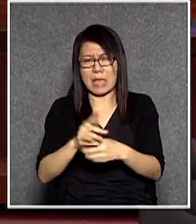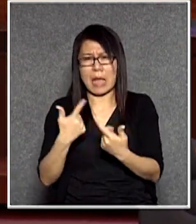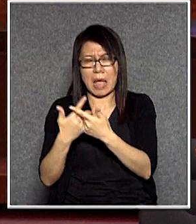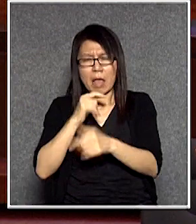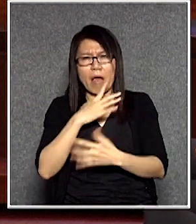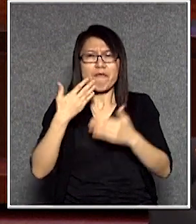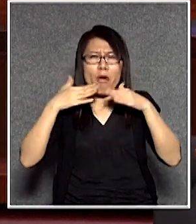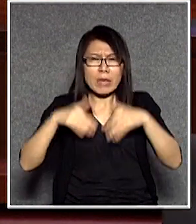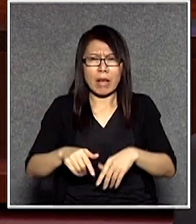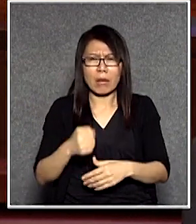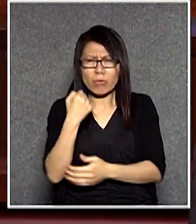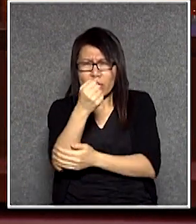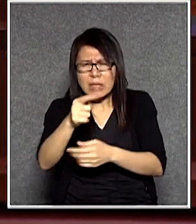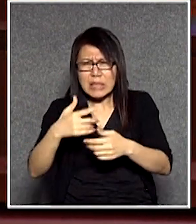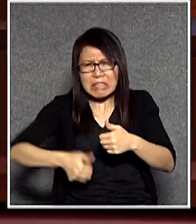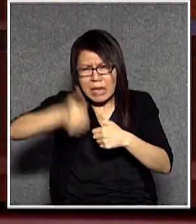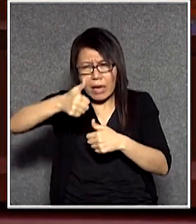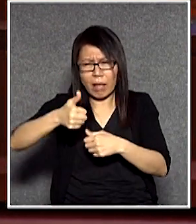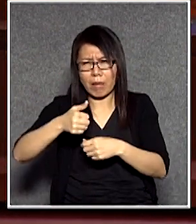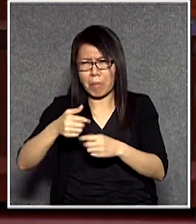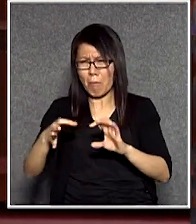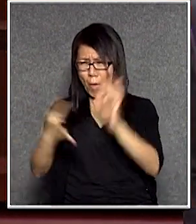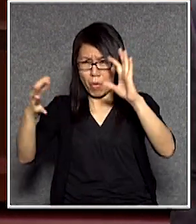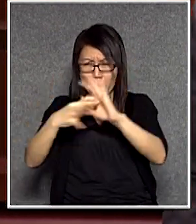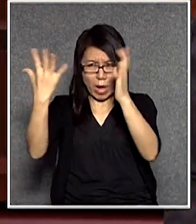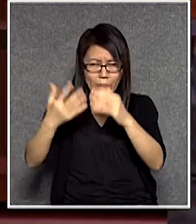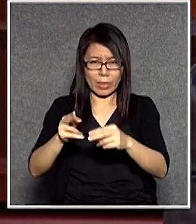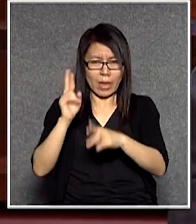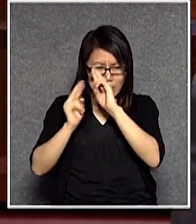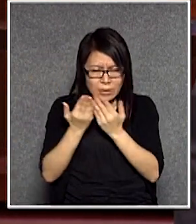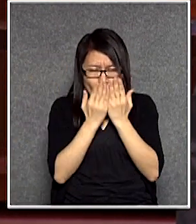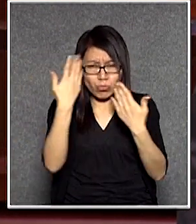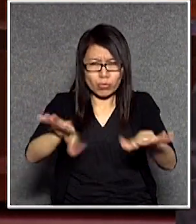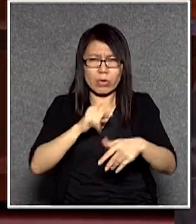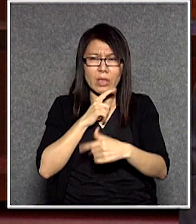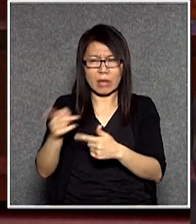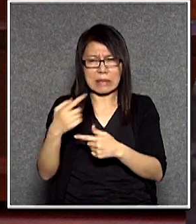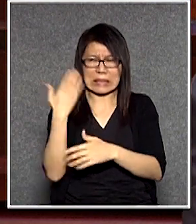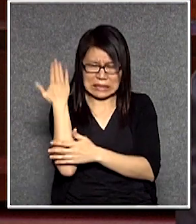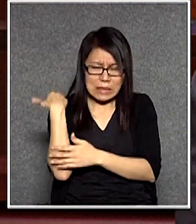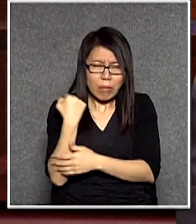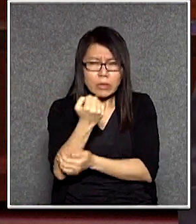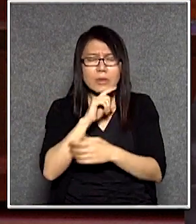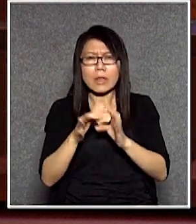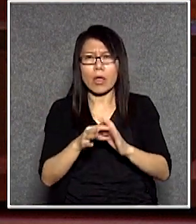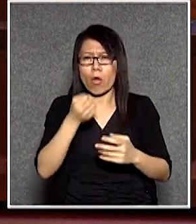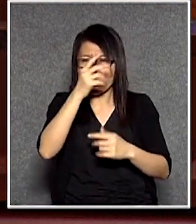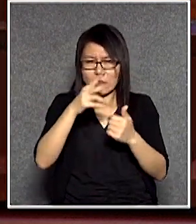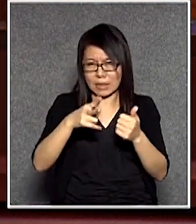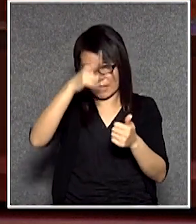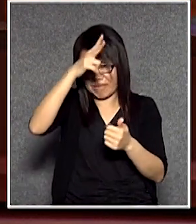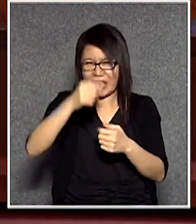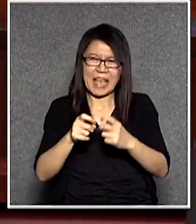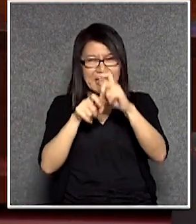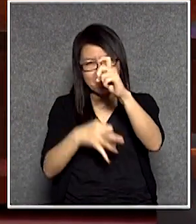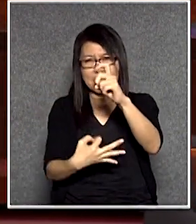抗戰四年讀過歷史的人都知道抗戰的時候你要抽後腿特區政府還要拍馬屁九月三